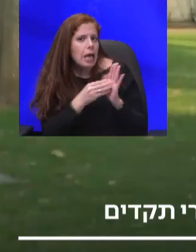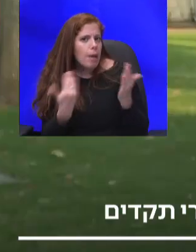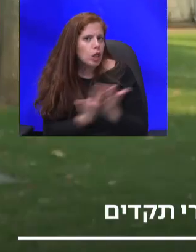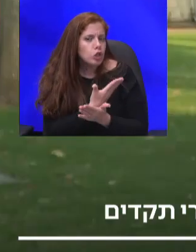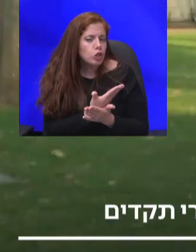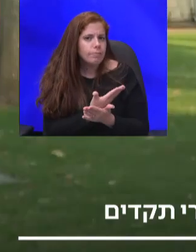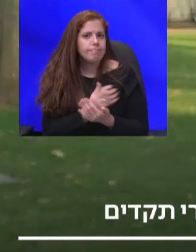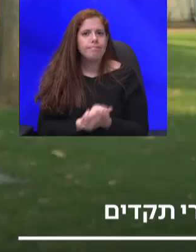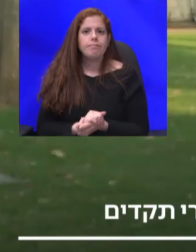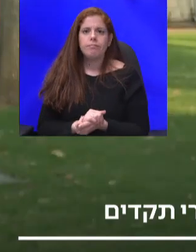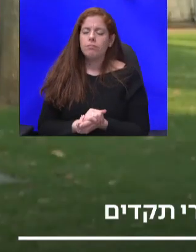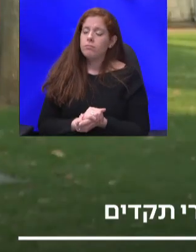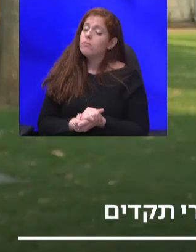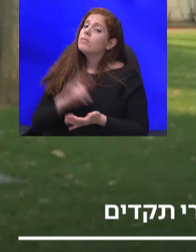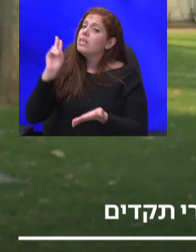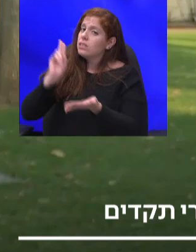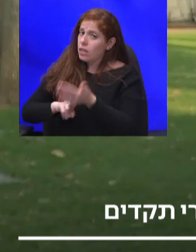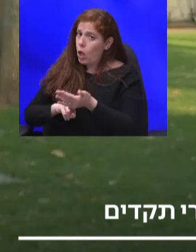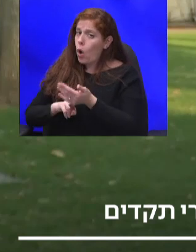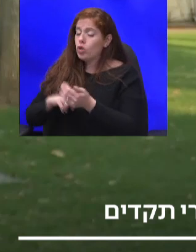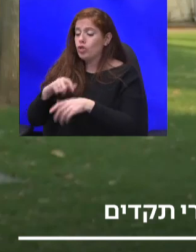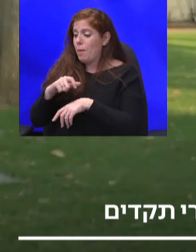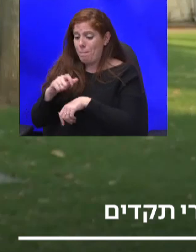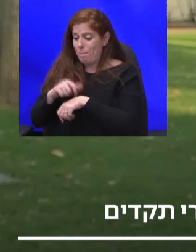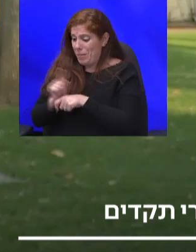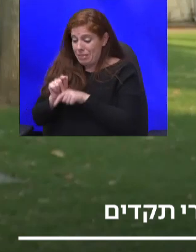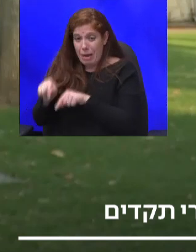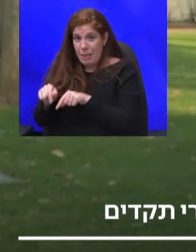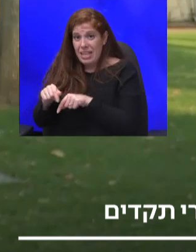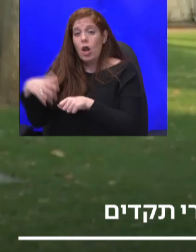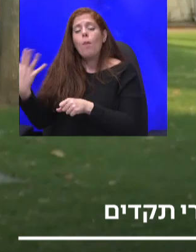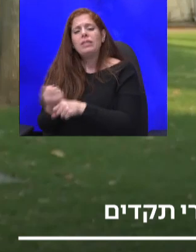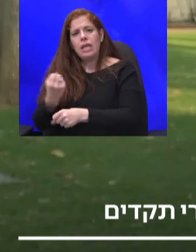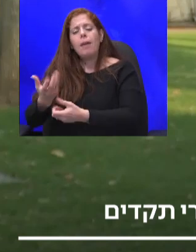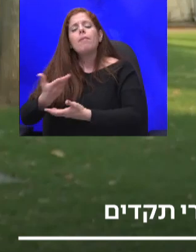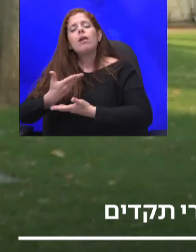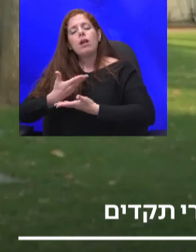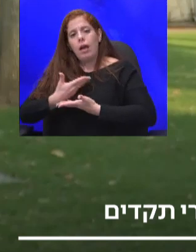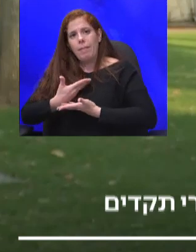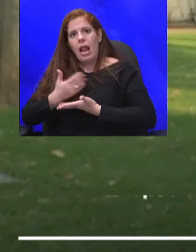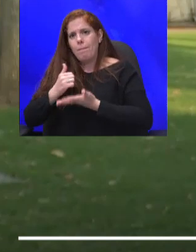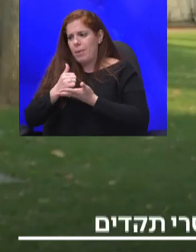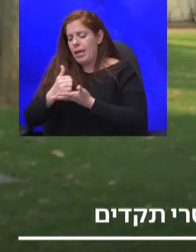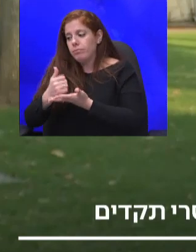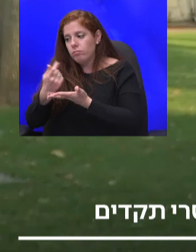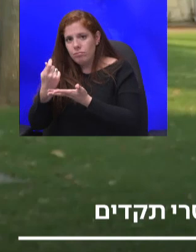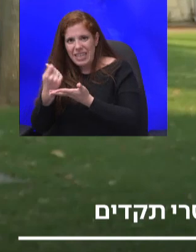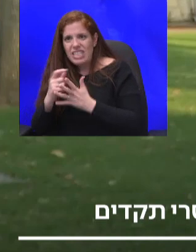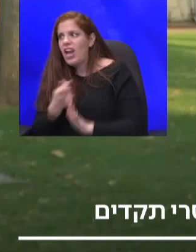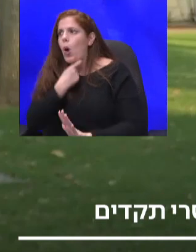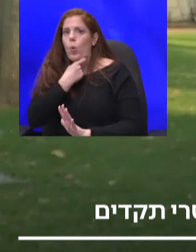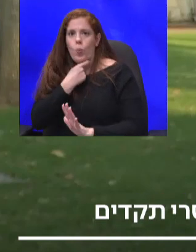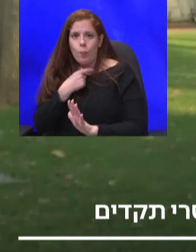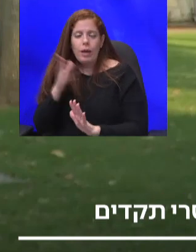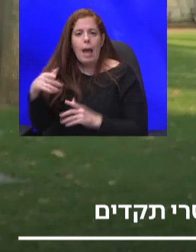זה נכון שבטווח הזמן המיידי אנחנו מצליחים לחלץ הרבה מאוד תקציב וחירום מקופסאות הקורונה גם בהקשר של הביטחון התזונתי